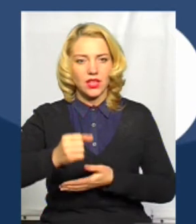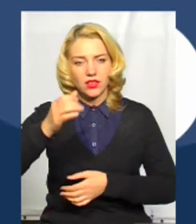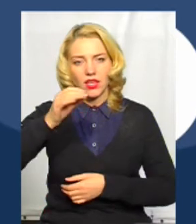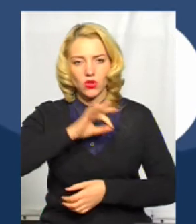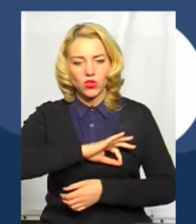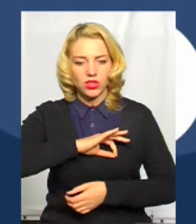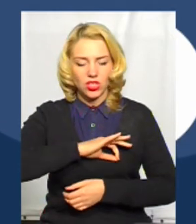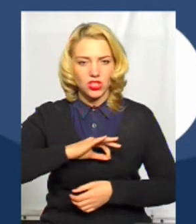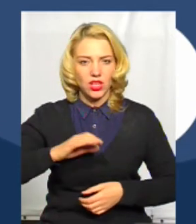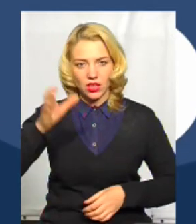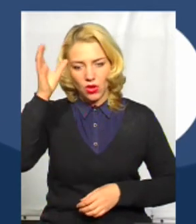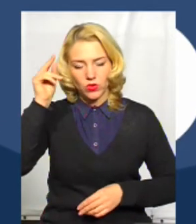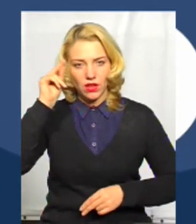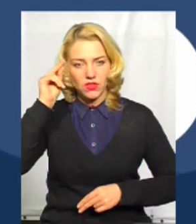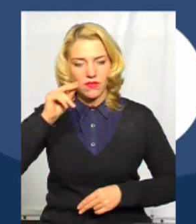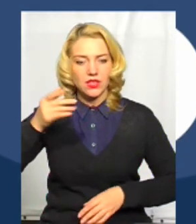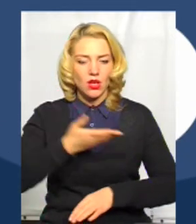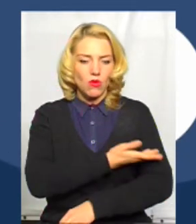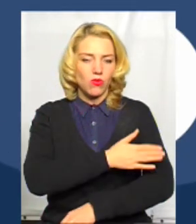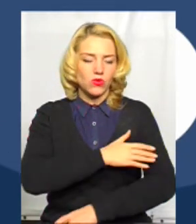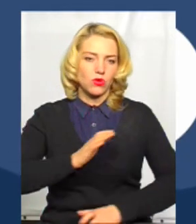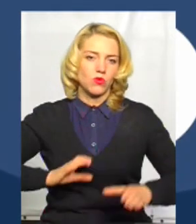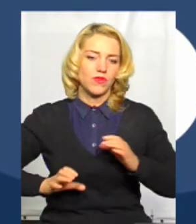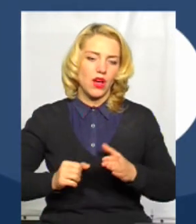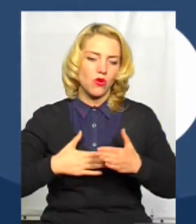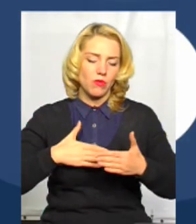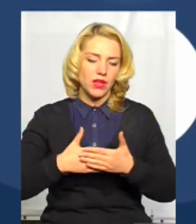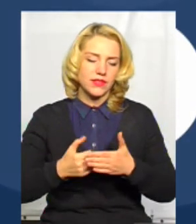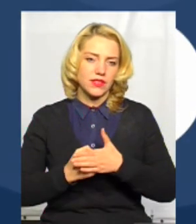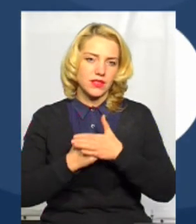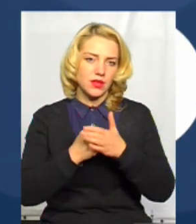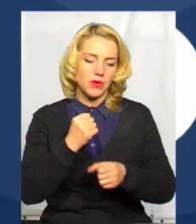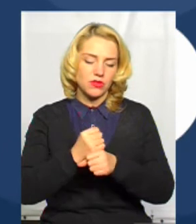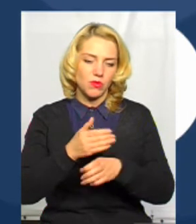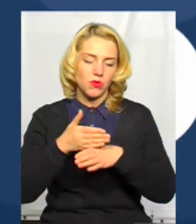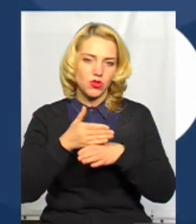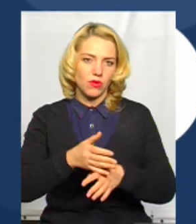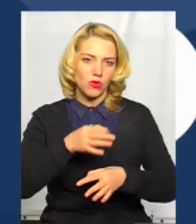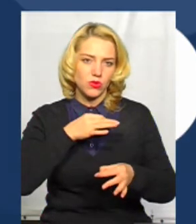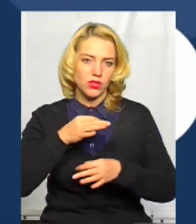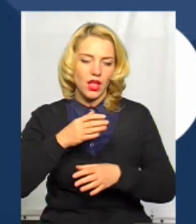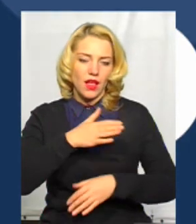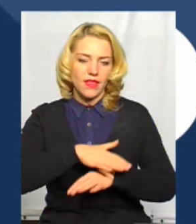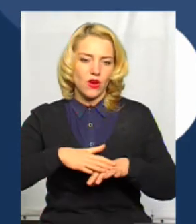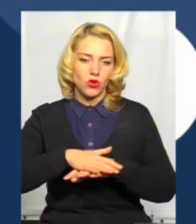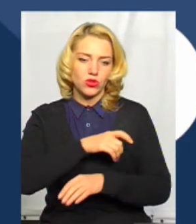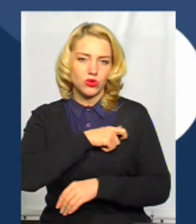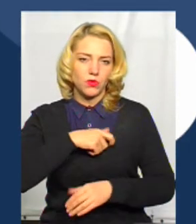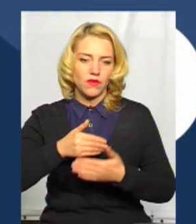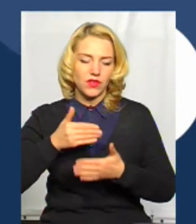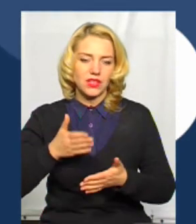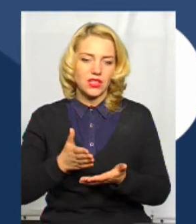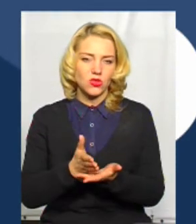Навчався у польському університеті. На громадських засадах працював помічником, консультантом народного депутата від «Слуги народу» Миколи